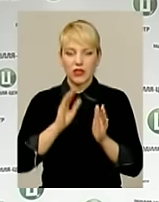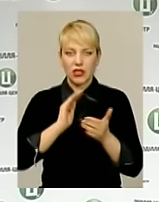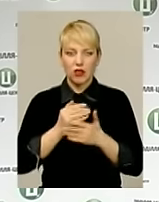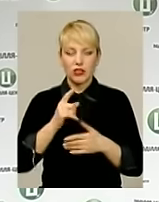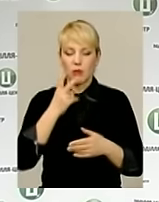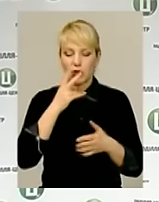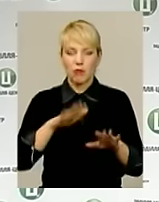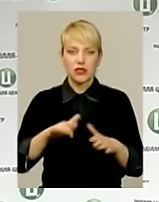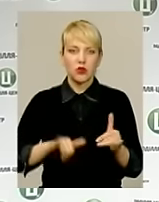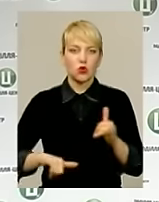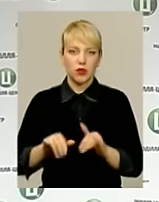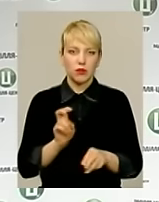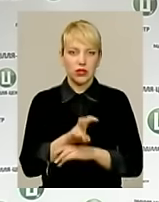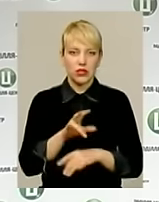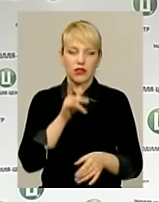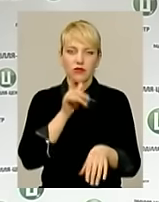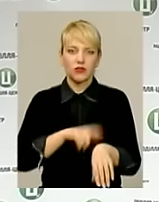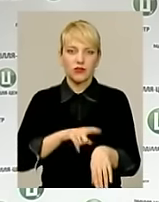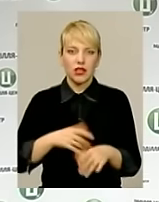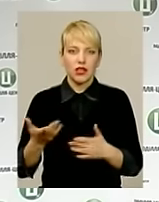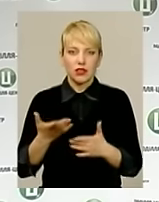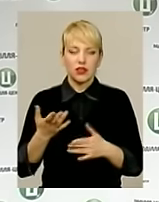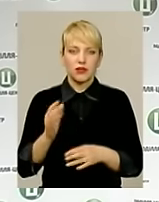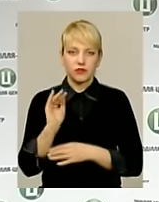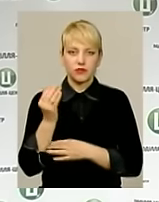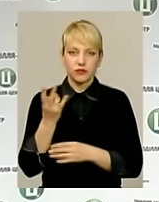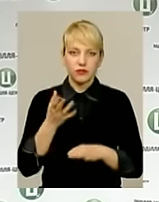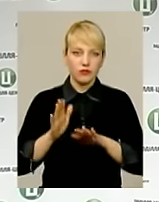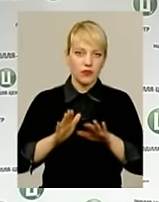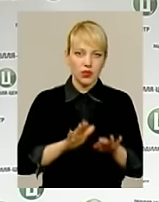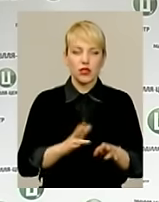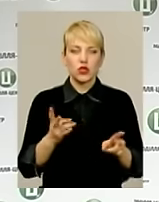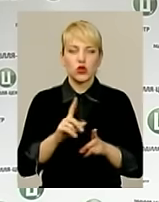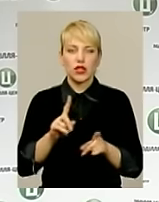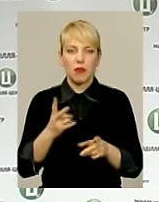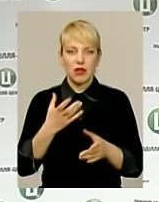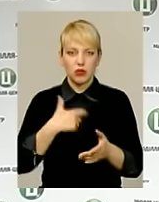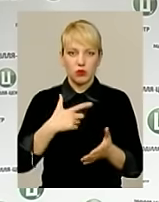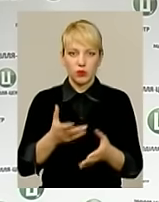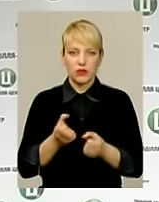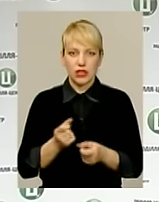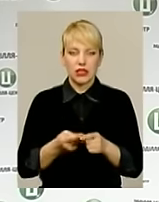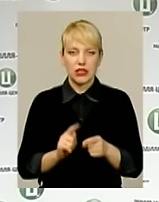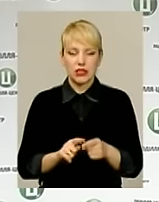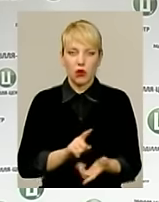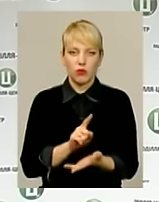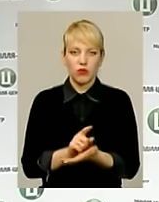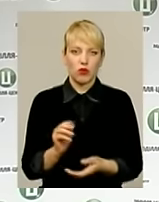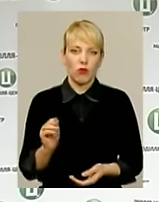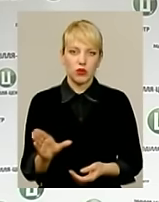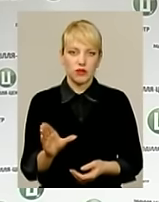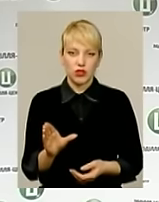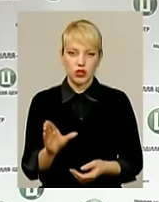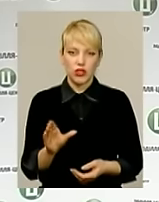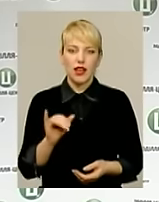прикріплені, де, на котрій годині дитина має бути. Що потрібно мати при собі? Потрібно обов'язково мати посвідчення особи,